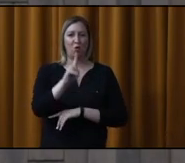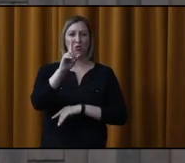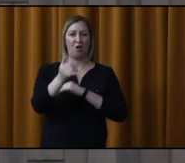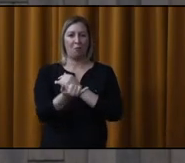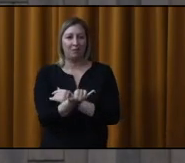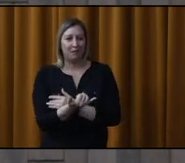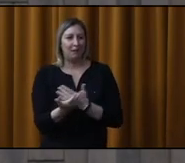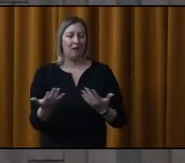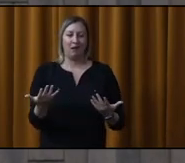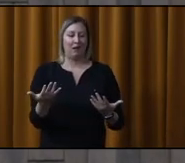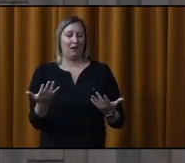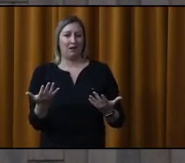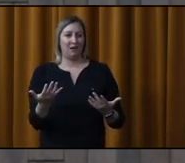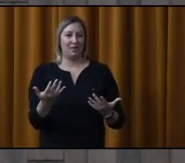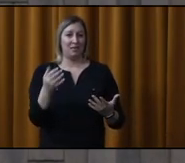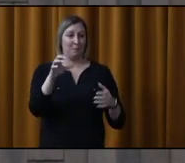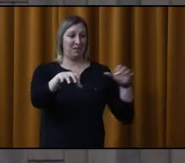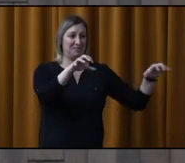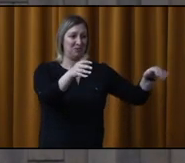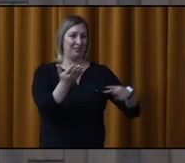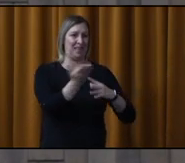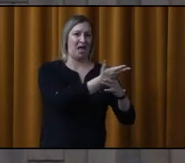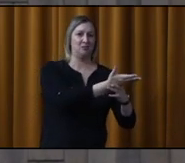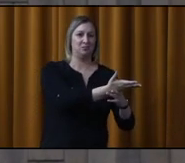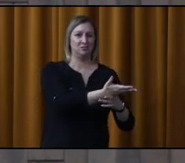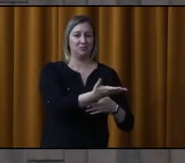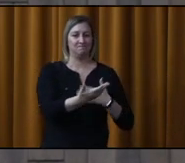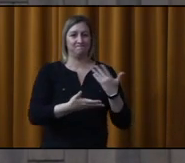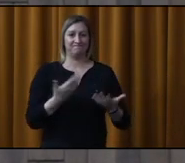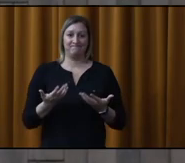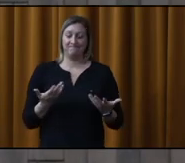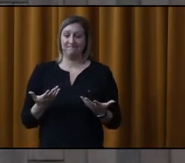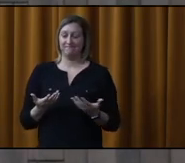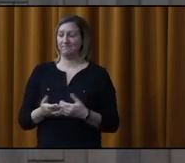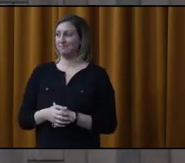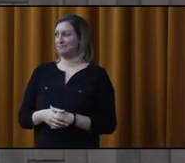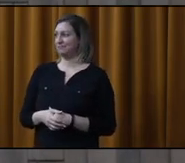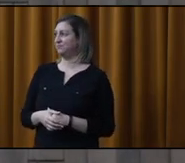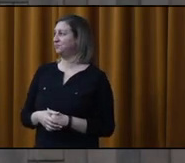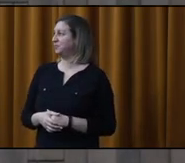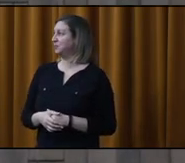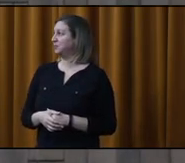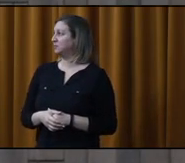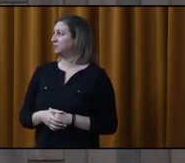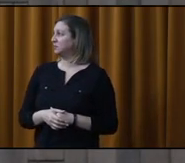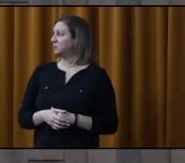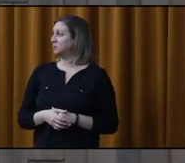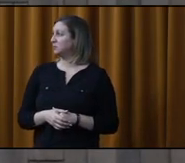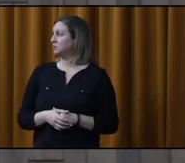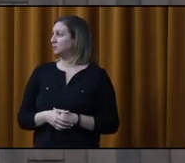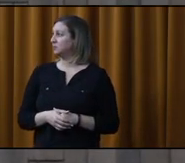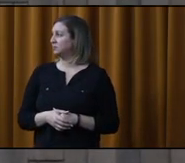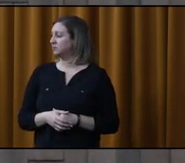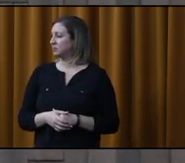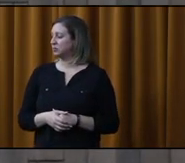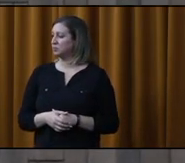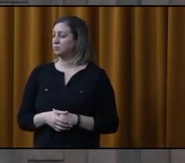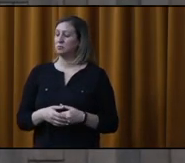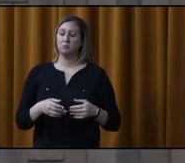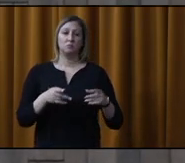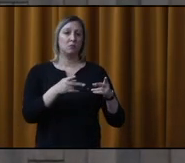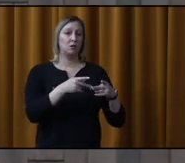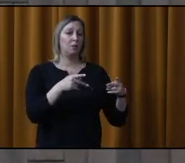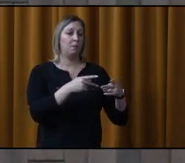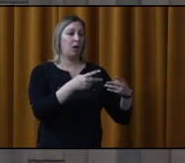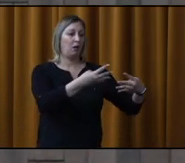heure. Eux dérangeaient énormément les résidents au porto. Ensuite, la configuration. Puis, on a